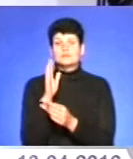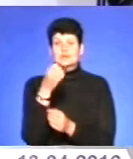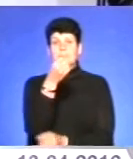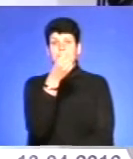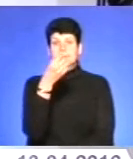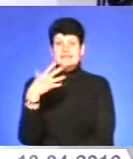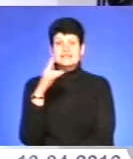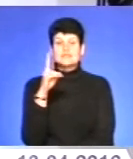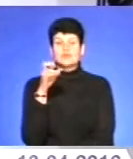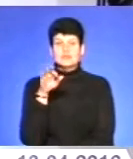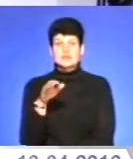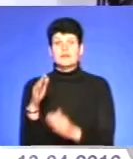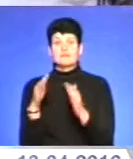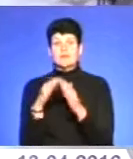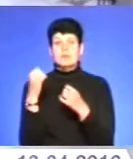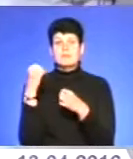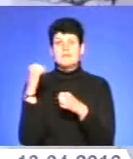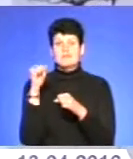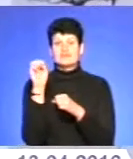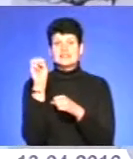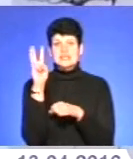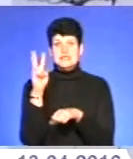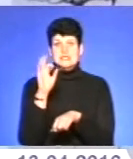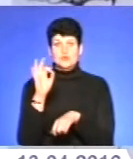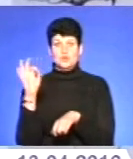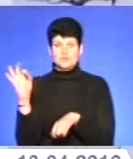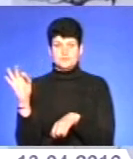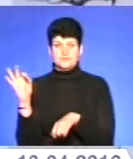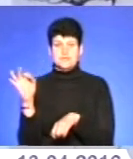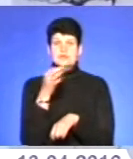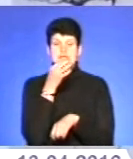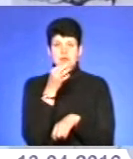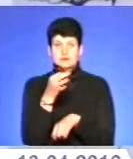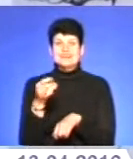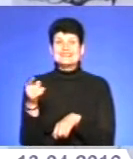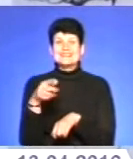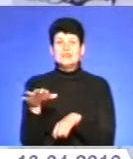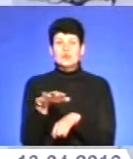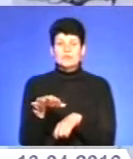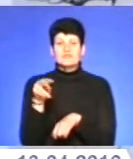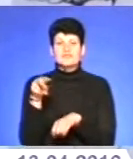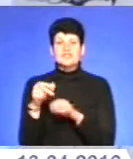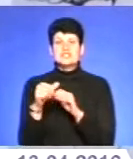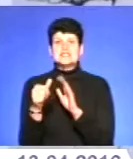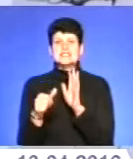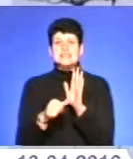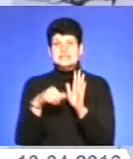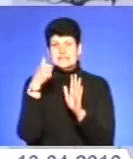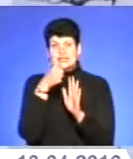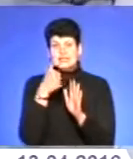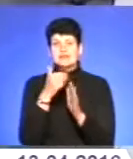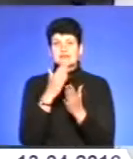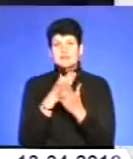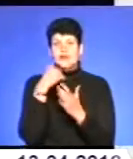15 квітня в Українському домі «Перемога» о 13.00. Зазначимо, на Тернопільщині 2016-й оголошений роком